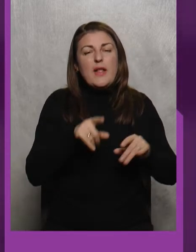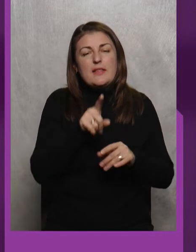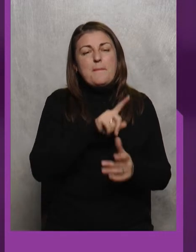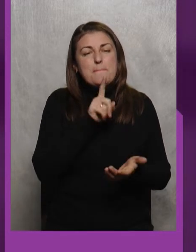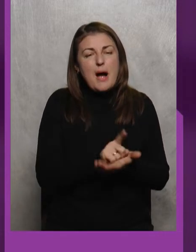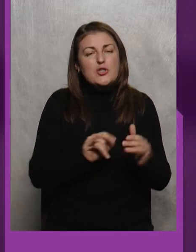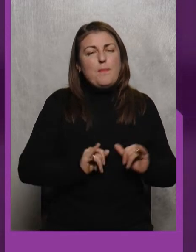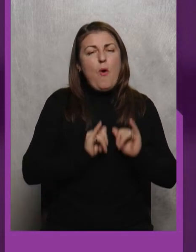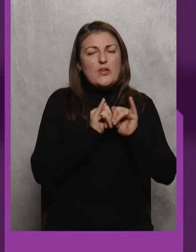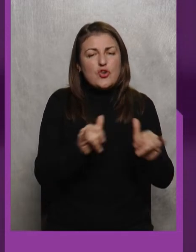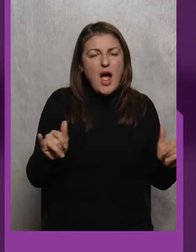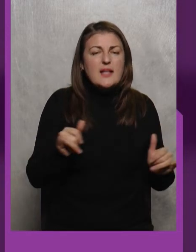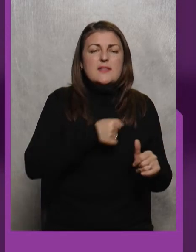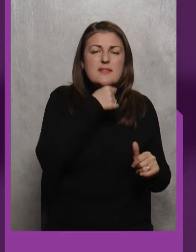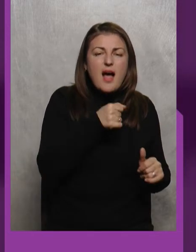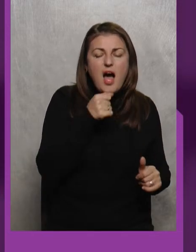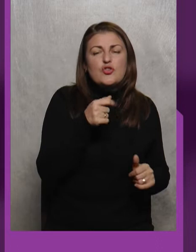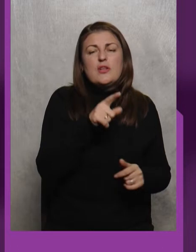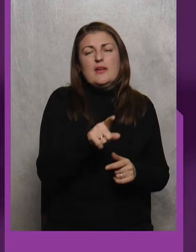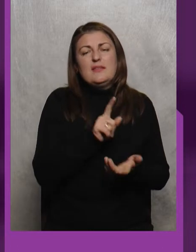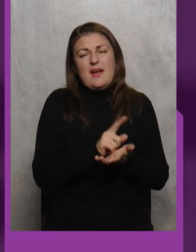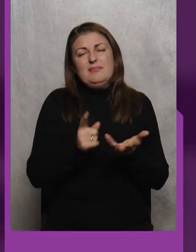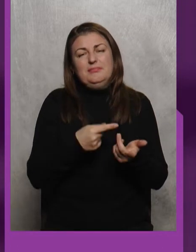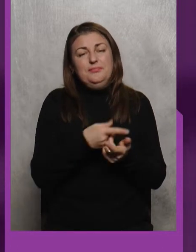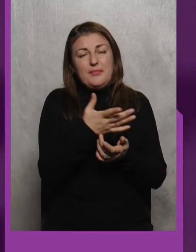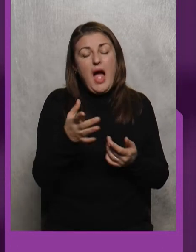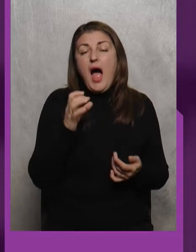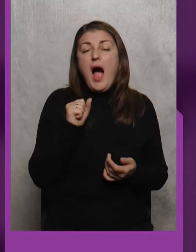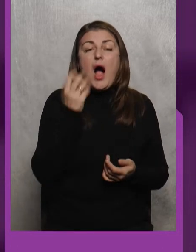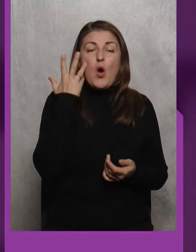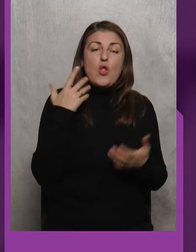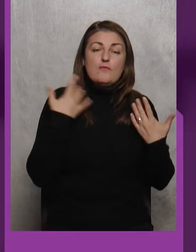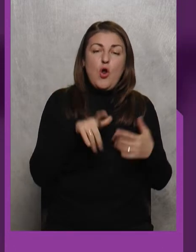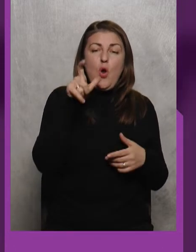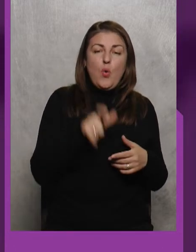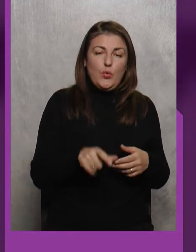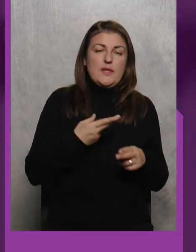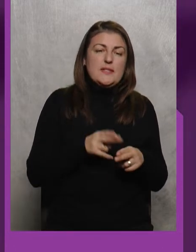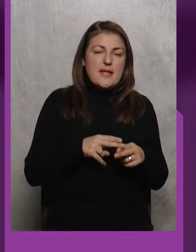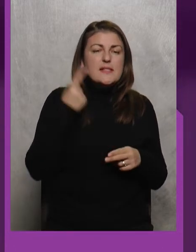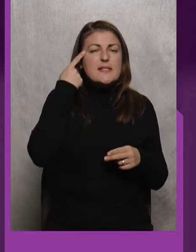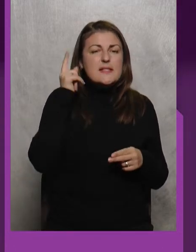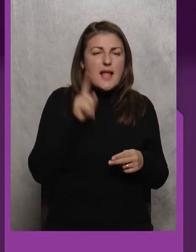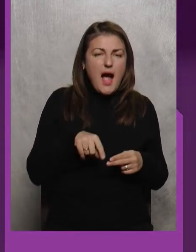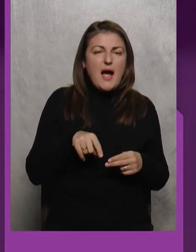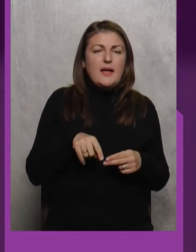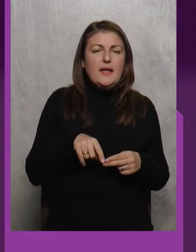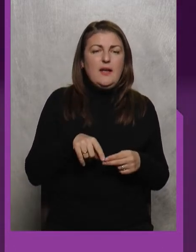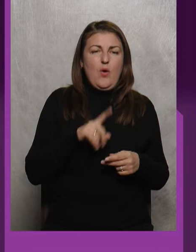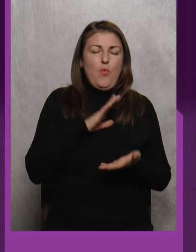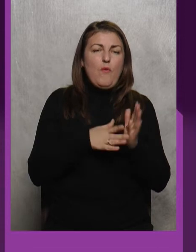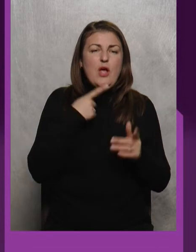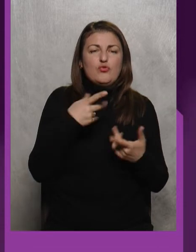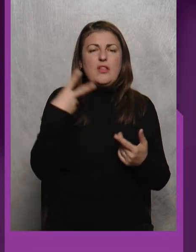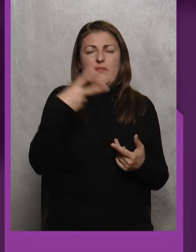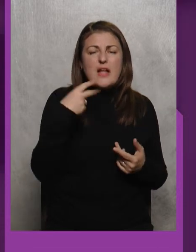ти маєш, там, поважати старших, там, ну, і таке інше А коли вже людина це знає, там, ну, умовно кажучи,